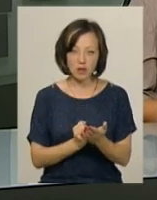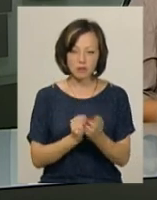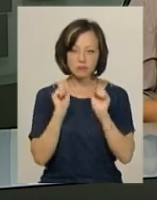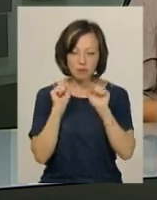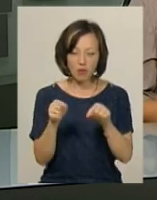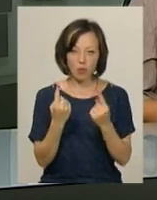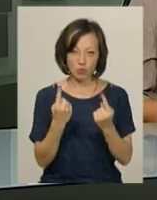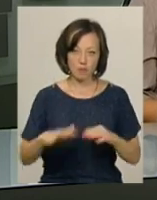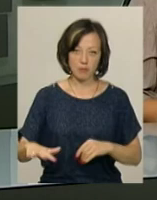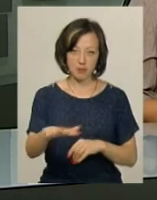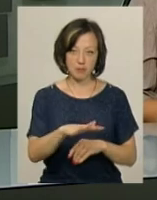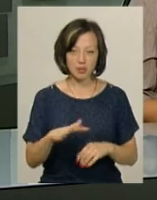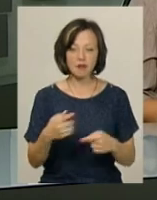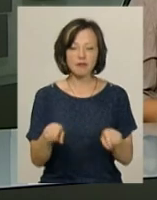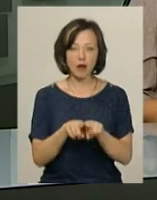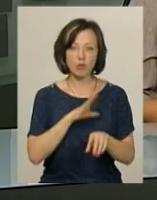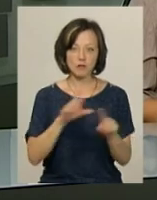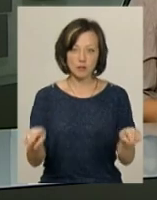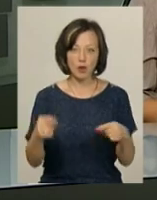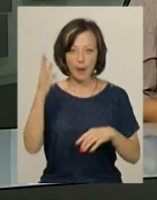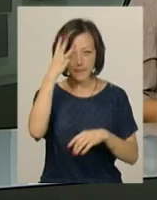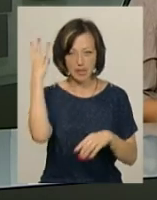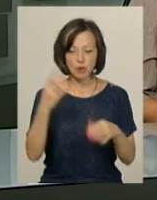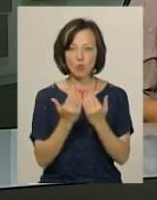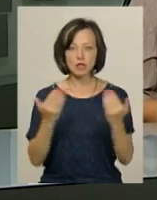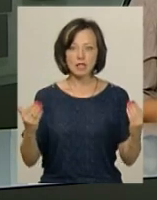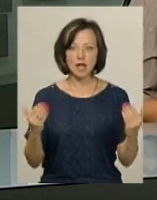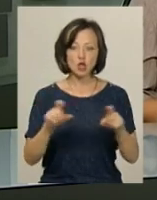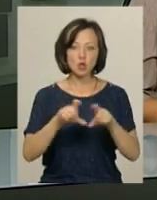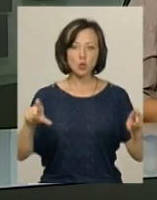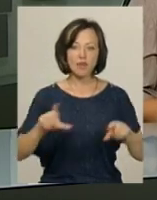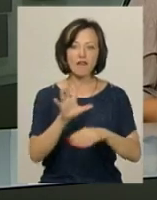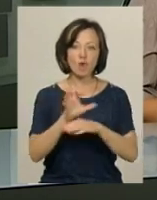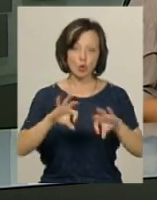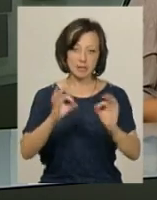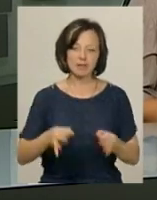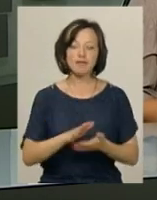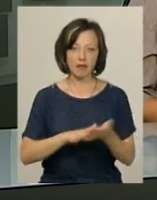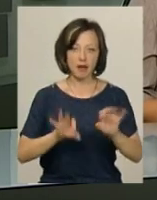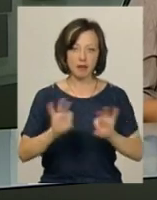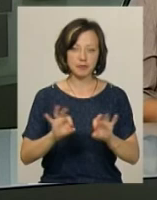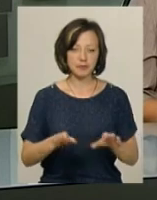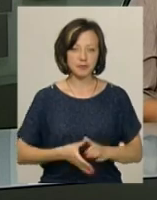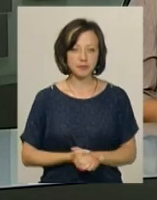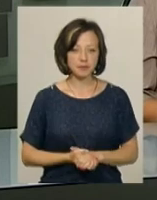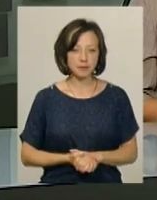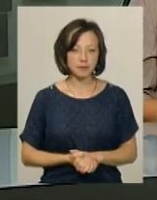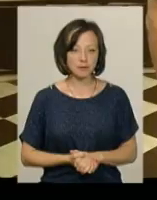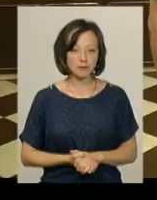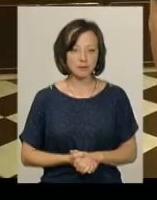зосередив в одному приміщенню. І саме так був створений Хмельницький музей-студія фотомистецтва. Тетяна Ворожцова розкаже більше.